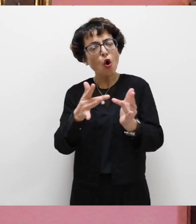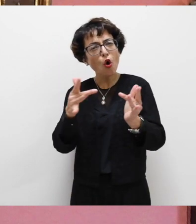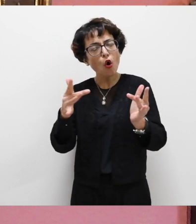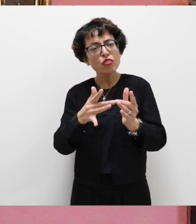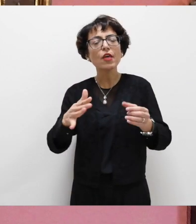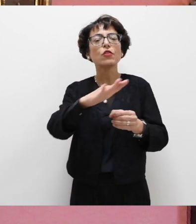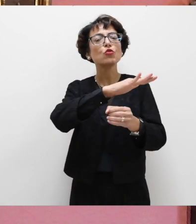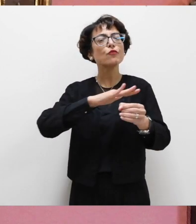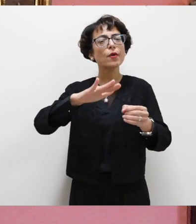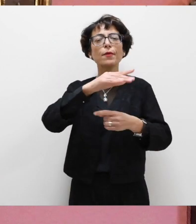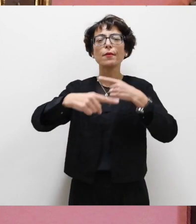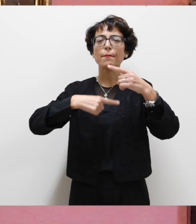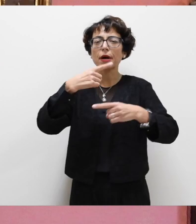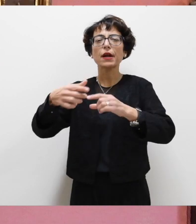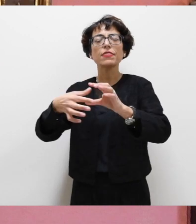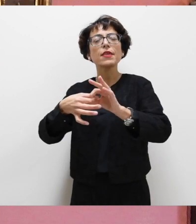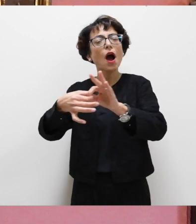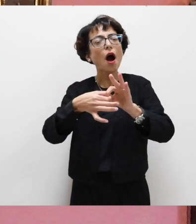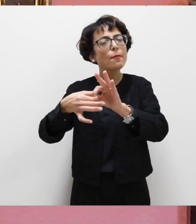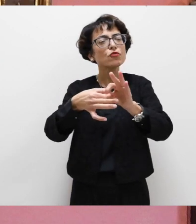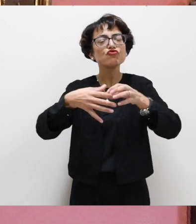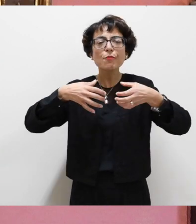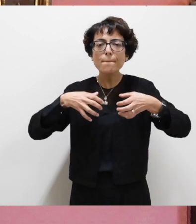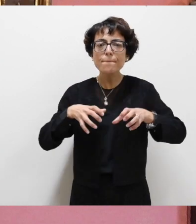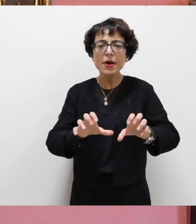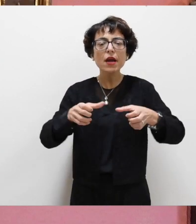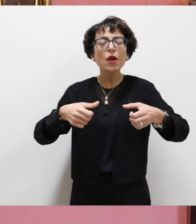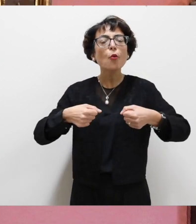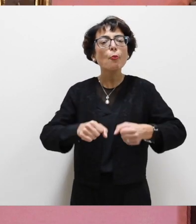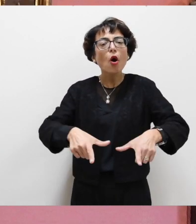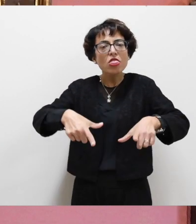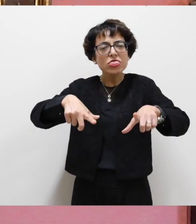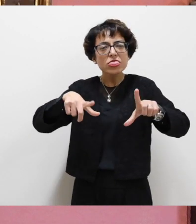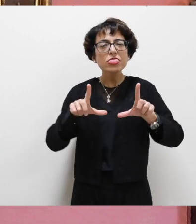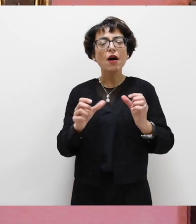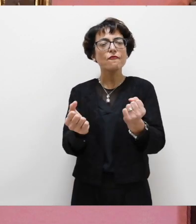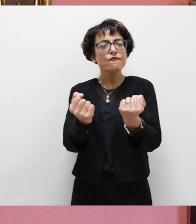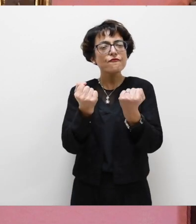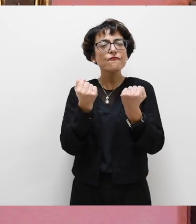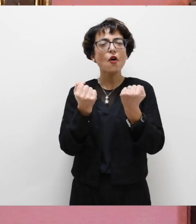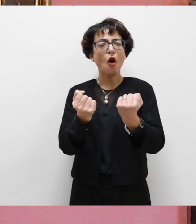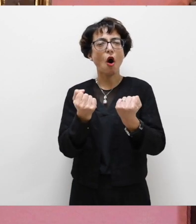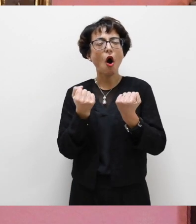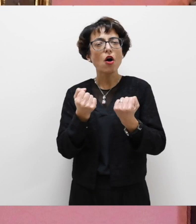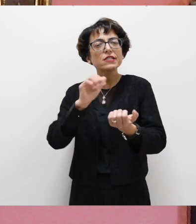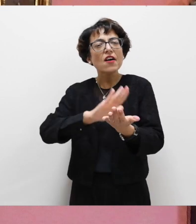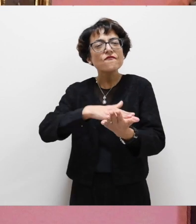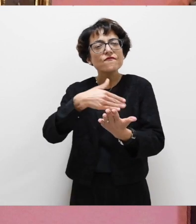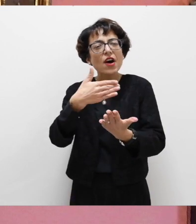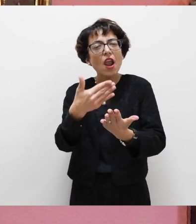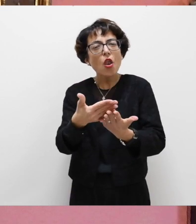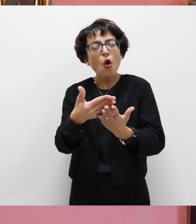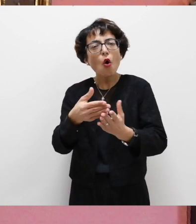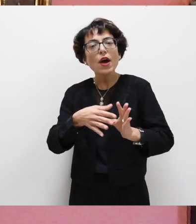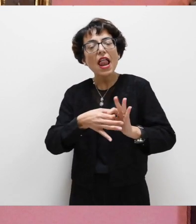nostri familiari, parenti e amici possono aiutarci a rafforzare e a farci maggiormente apprezzare quei